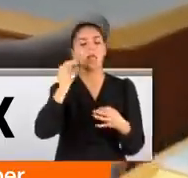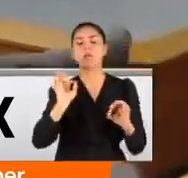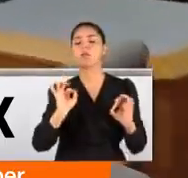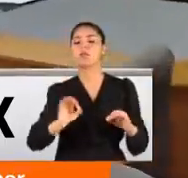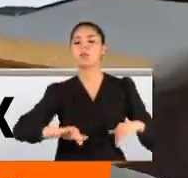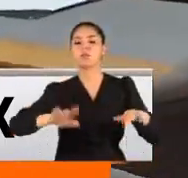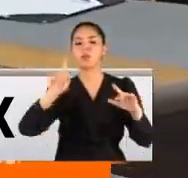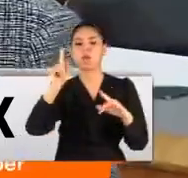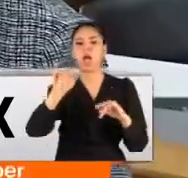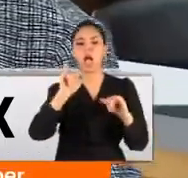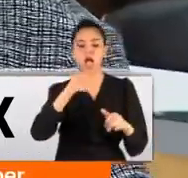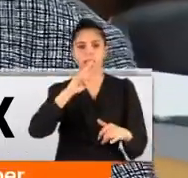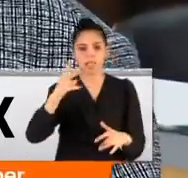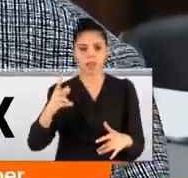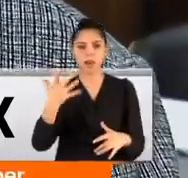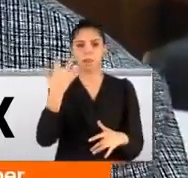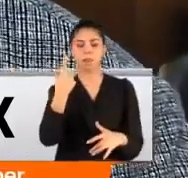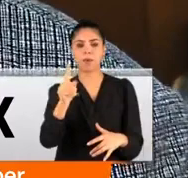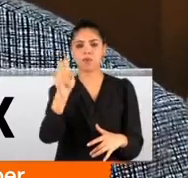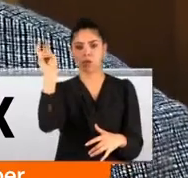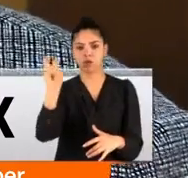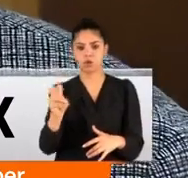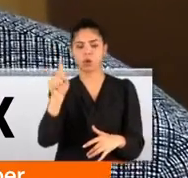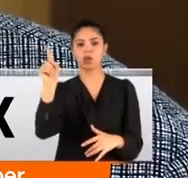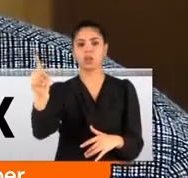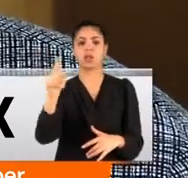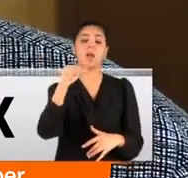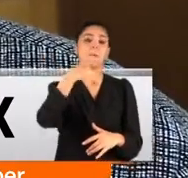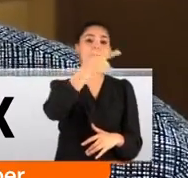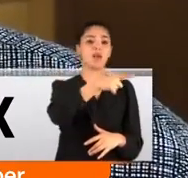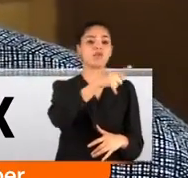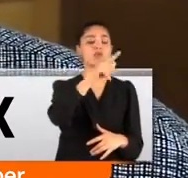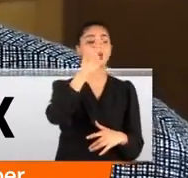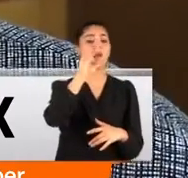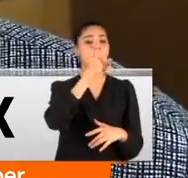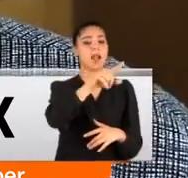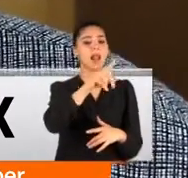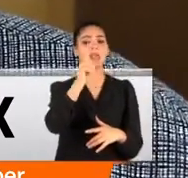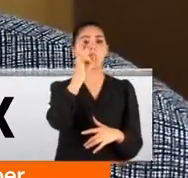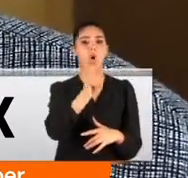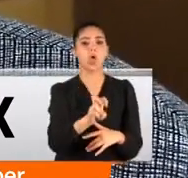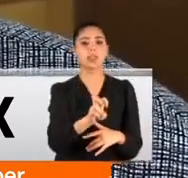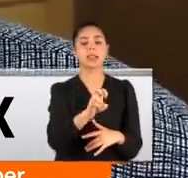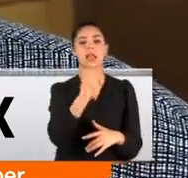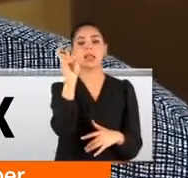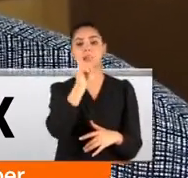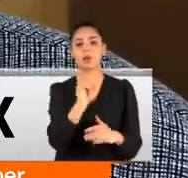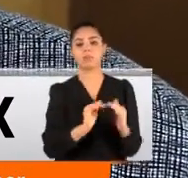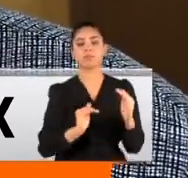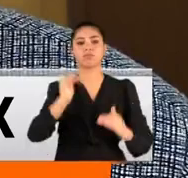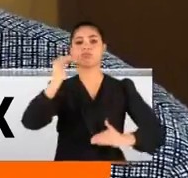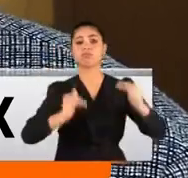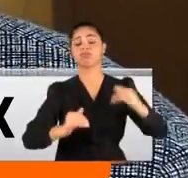ki aynı tonda aynı renkte 5 bin dolarken ikinci karatı 20 bin dolara 18 bin dolara çıkar. Yani bu karat birimiyle hesabı